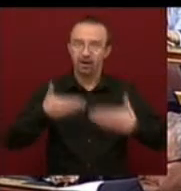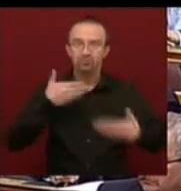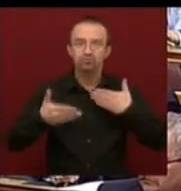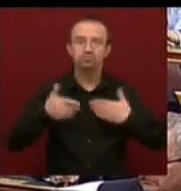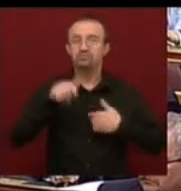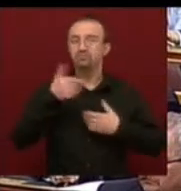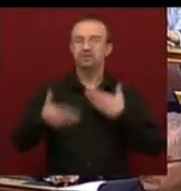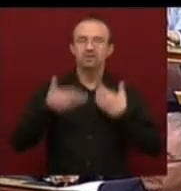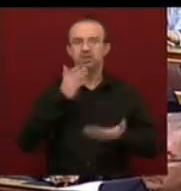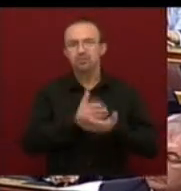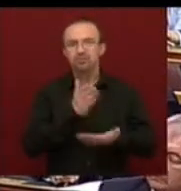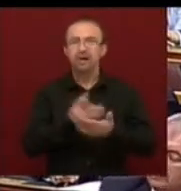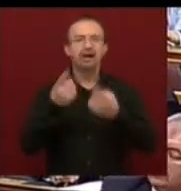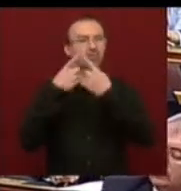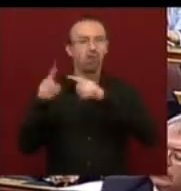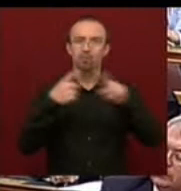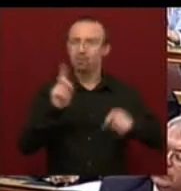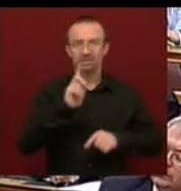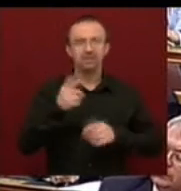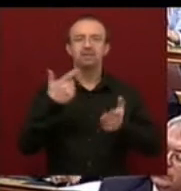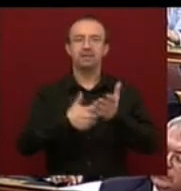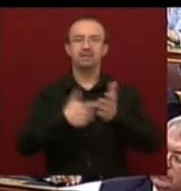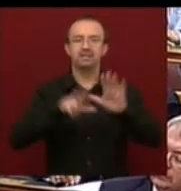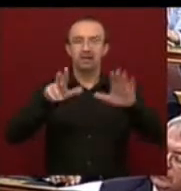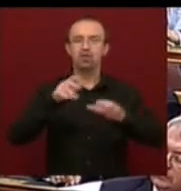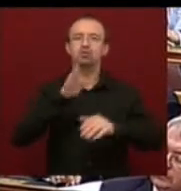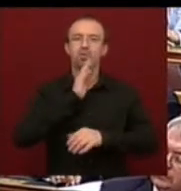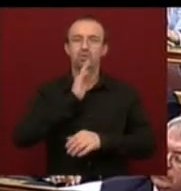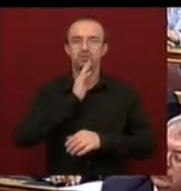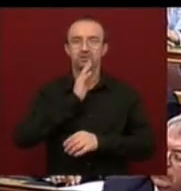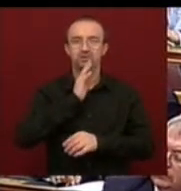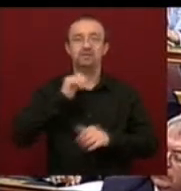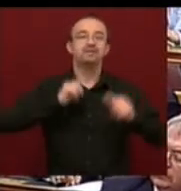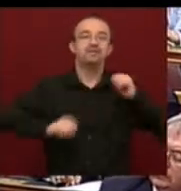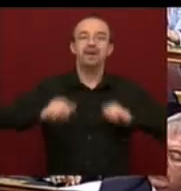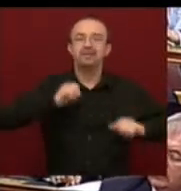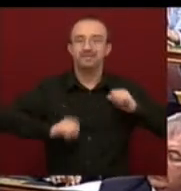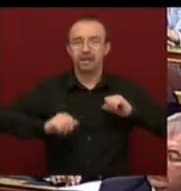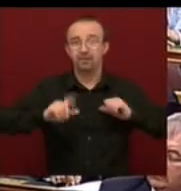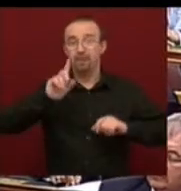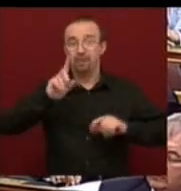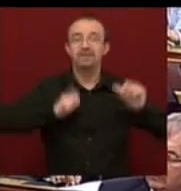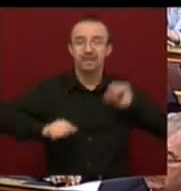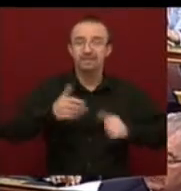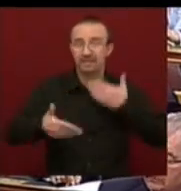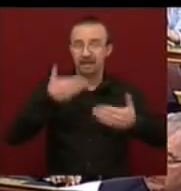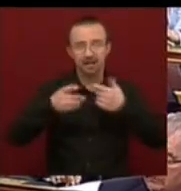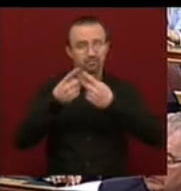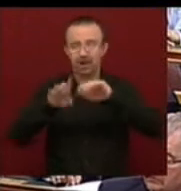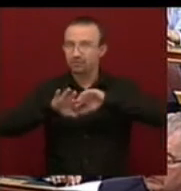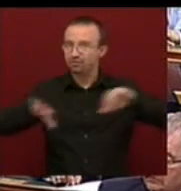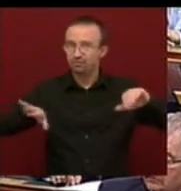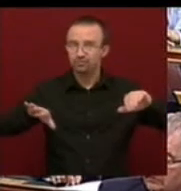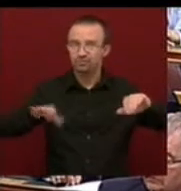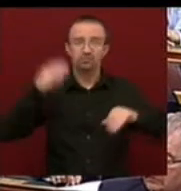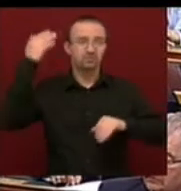amely tárgyalás most már döntően különbözik a 2008 őszi kényszer tárgyalásoktól. Akkor